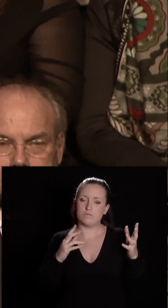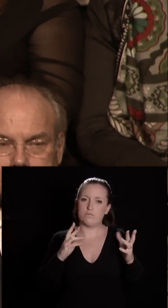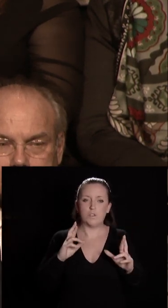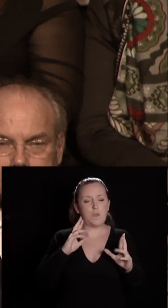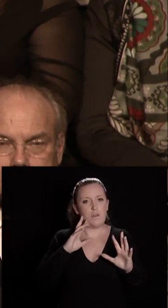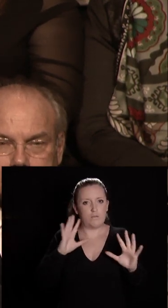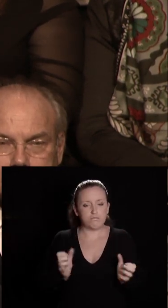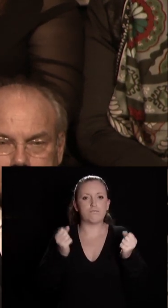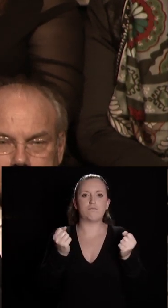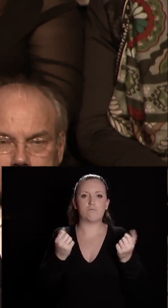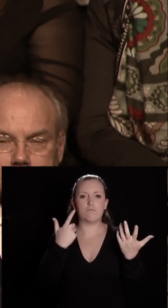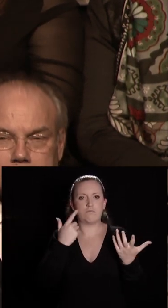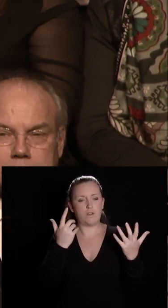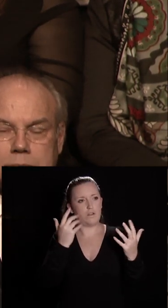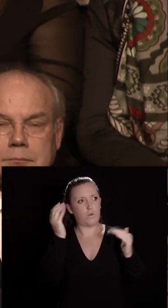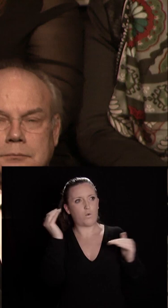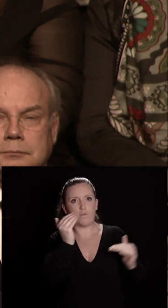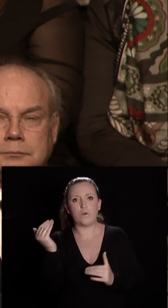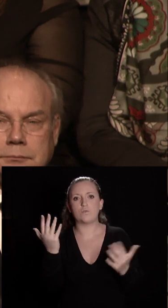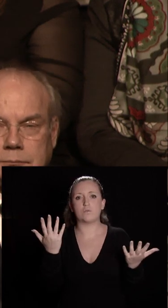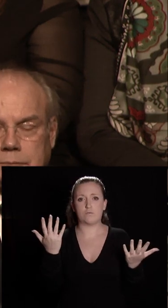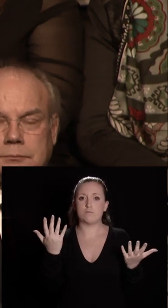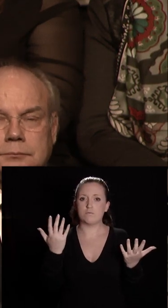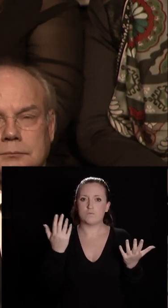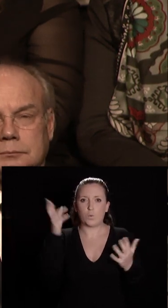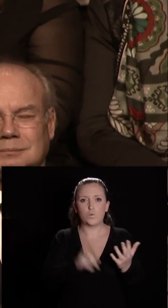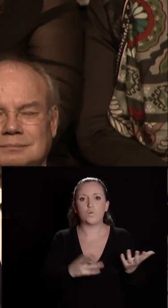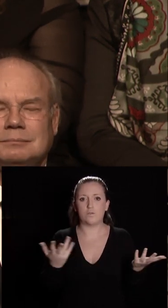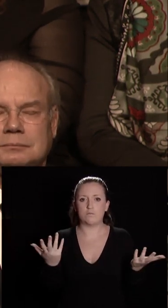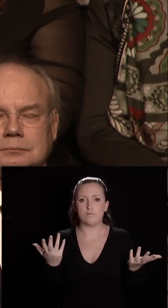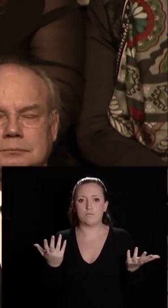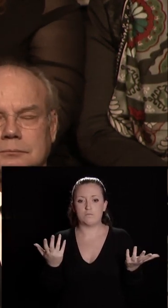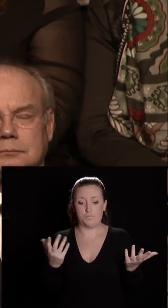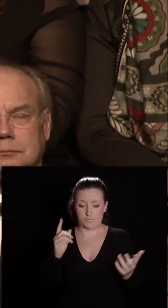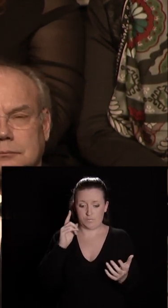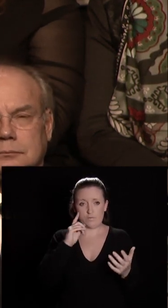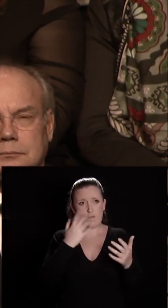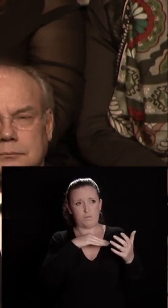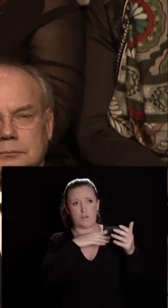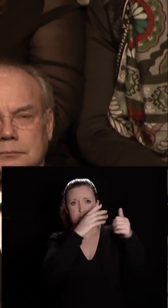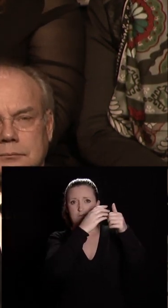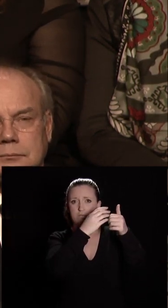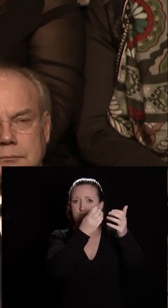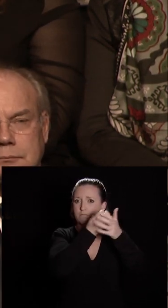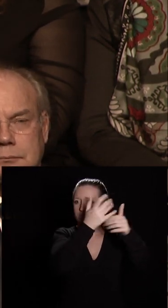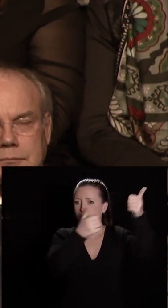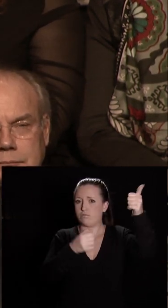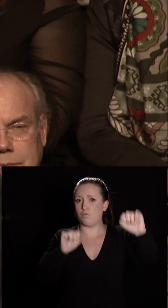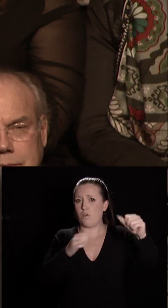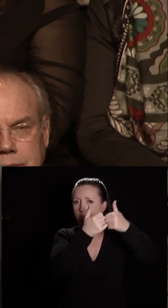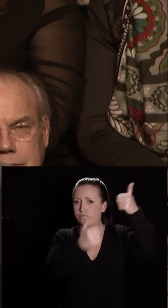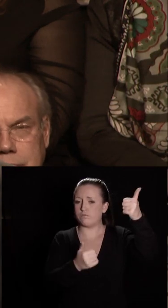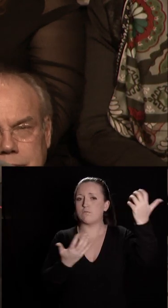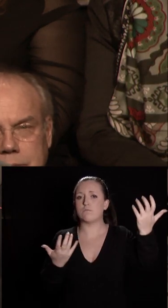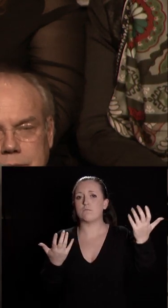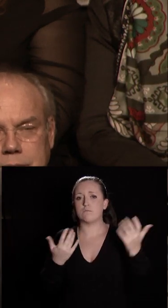considération retrouvée, de la confiance rétablie en cette décentralisation créatrice qui